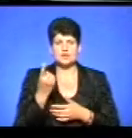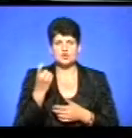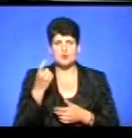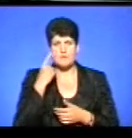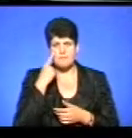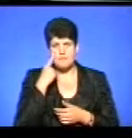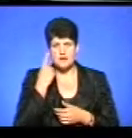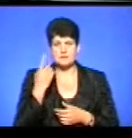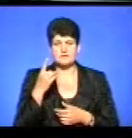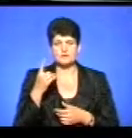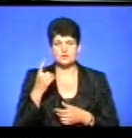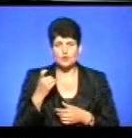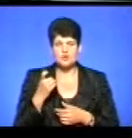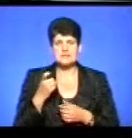зі 100.